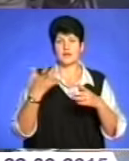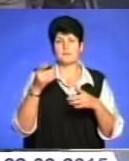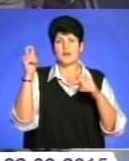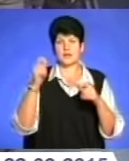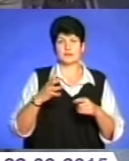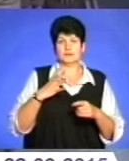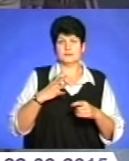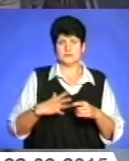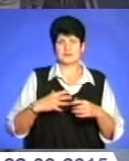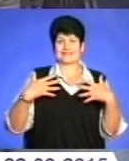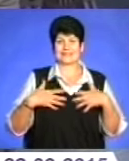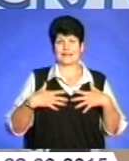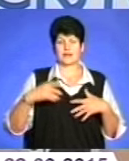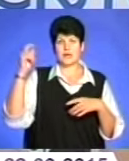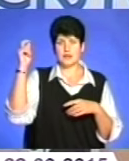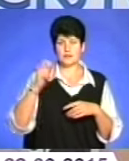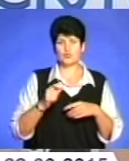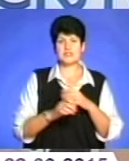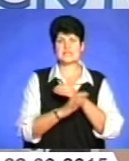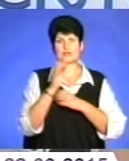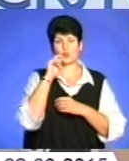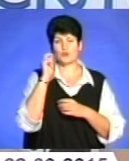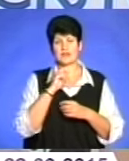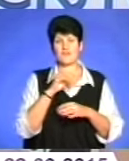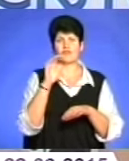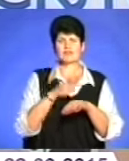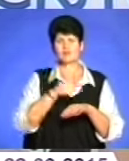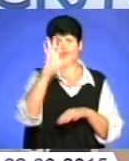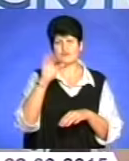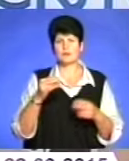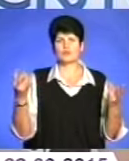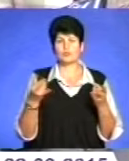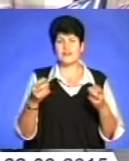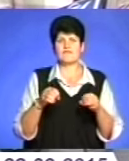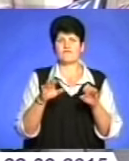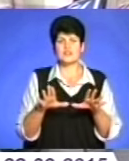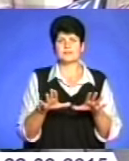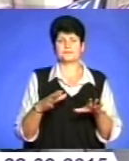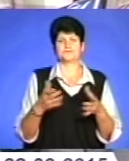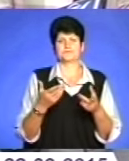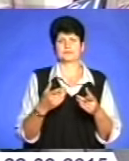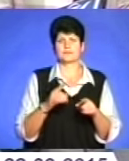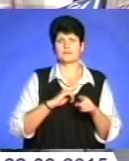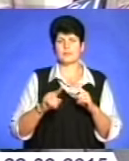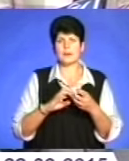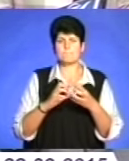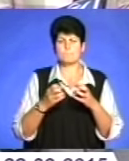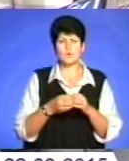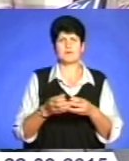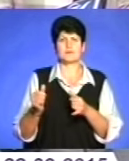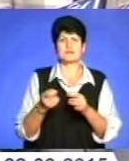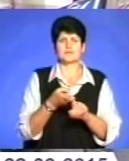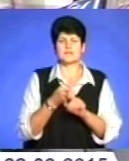переїхали з Криму від так населення і Східної України. Фактично усі вони потребували вирішення найнагальніших проблем, пов'язаних житлом,